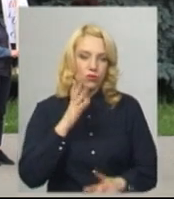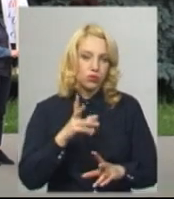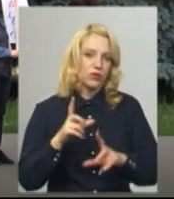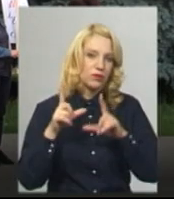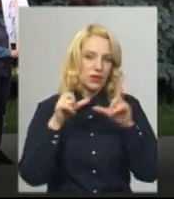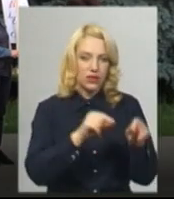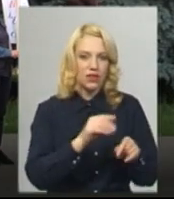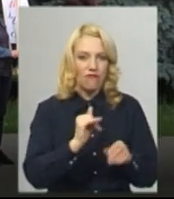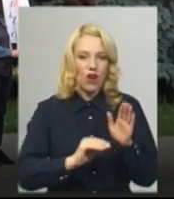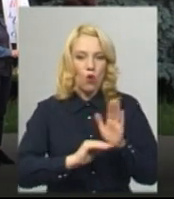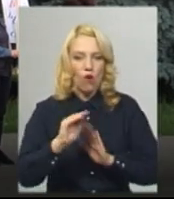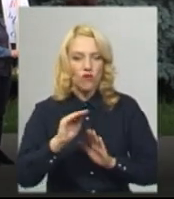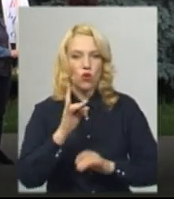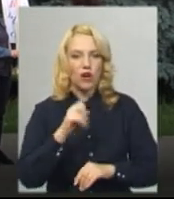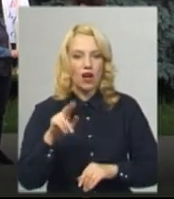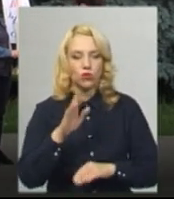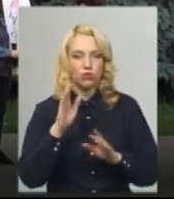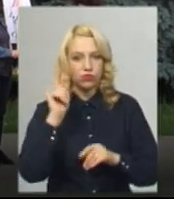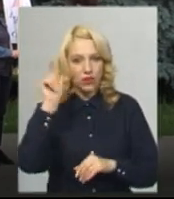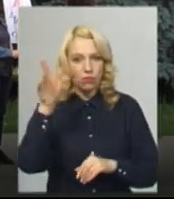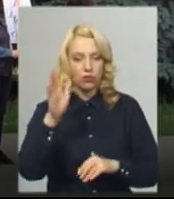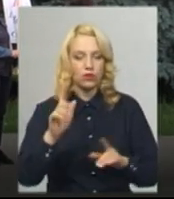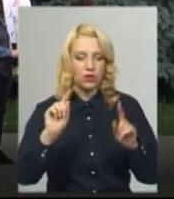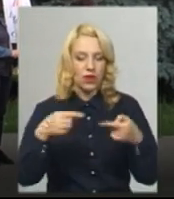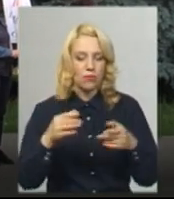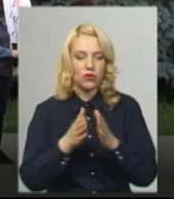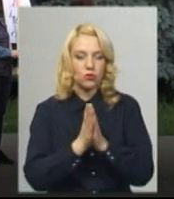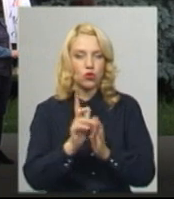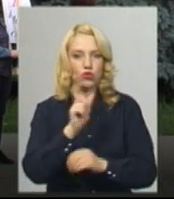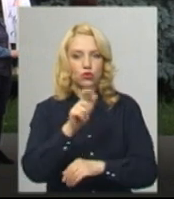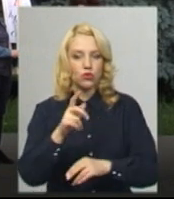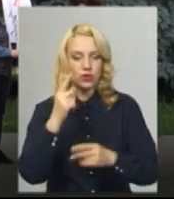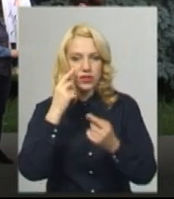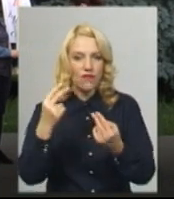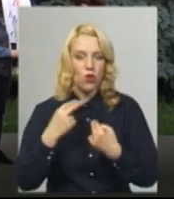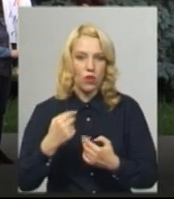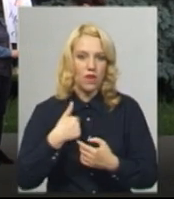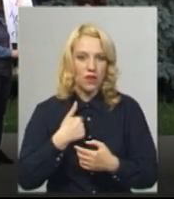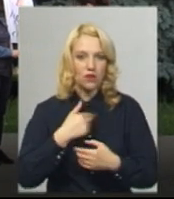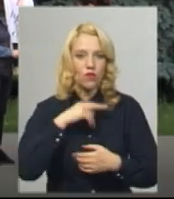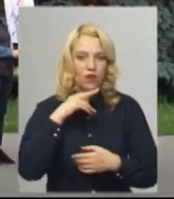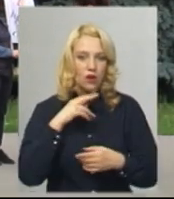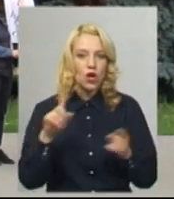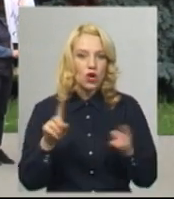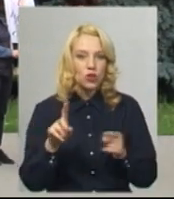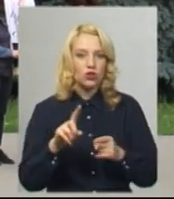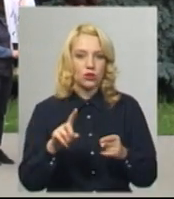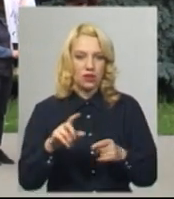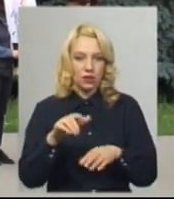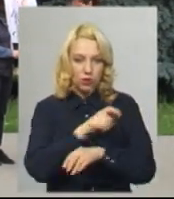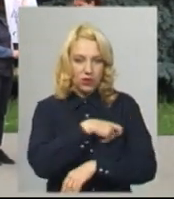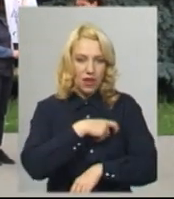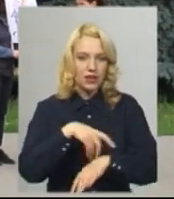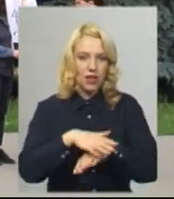будемо требувати, просити, щоб люди на нас звернули увагу, депутати, народні депутати, бо, скажу